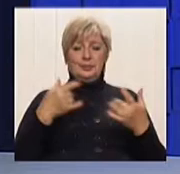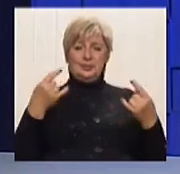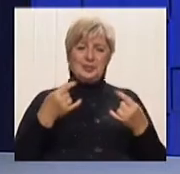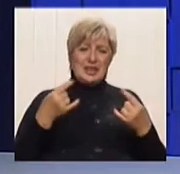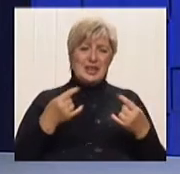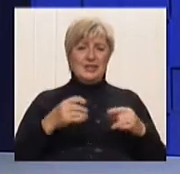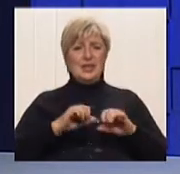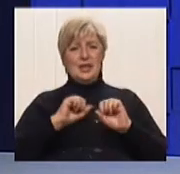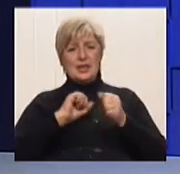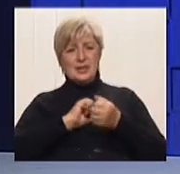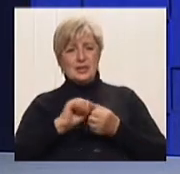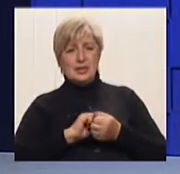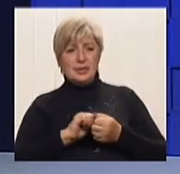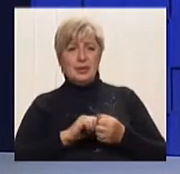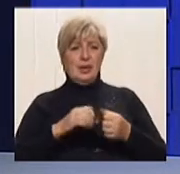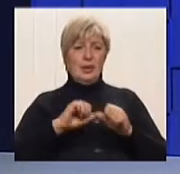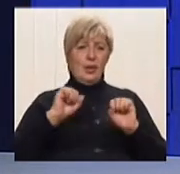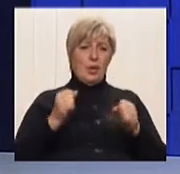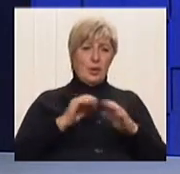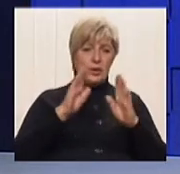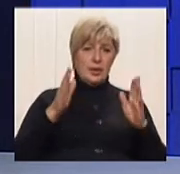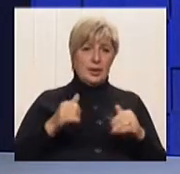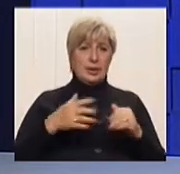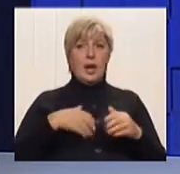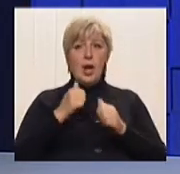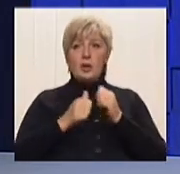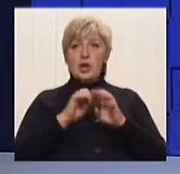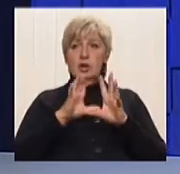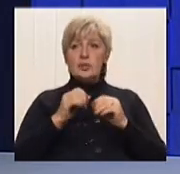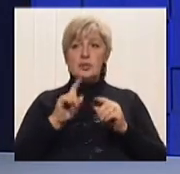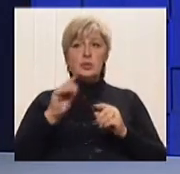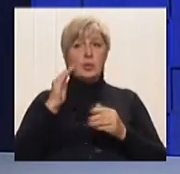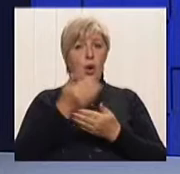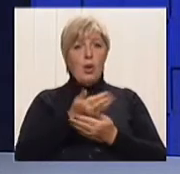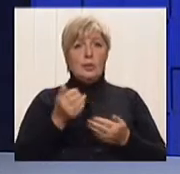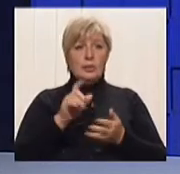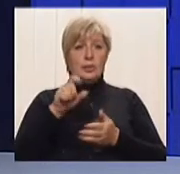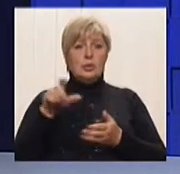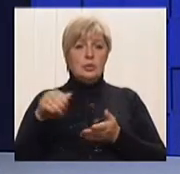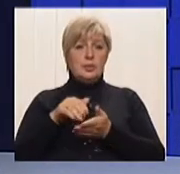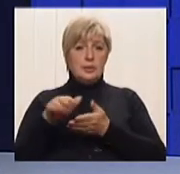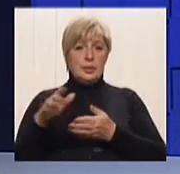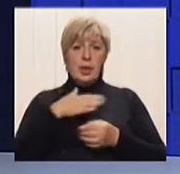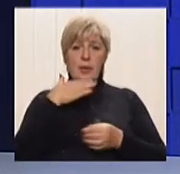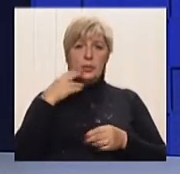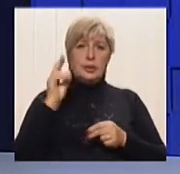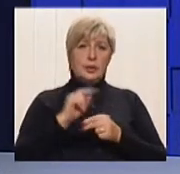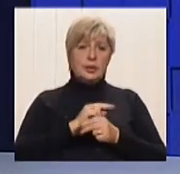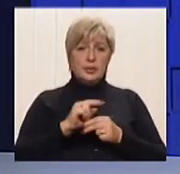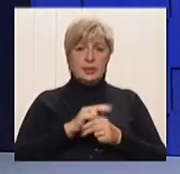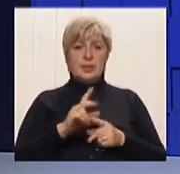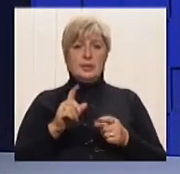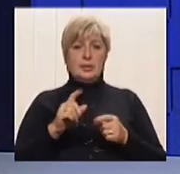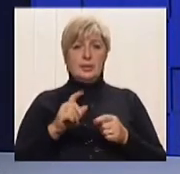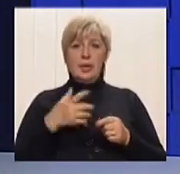сталкиваються з тим, що либо їм відмовляють, либо, ну, скажімо так, багато-много раз ремонтирують, і люди не знають, що даже